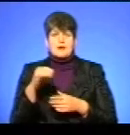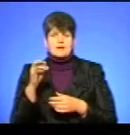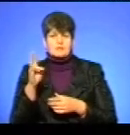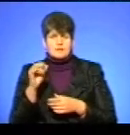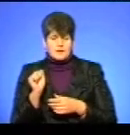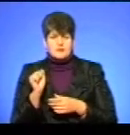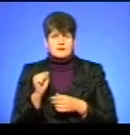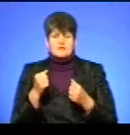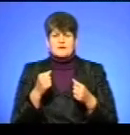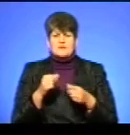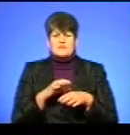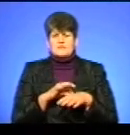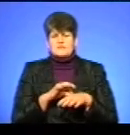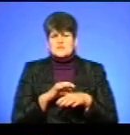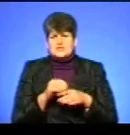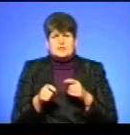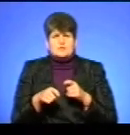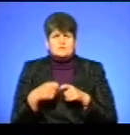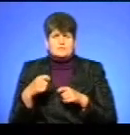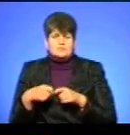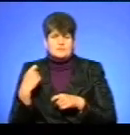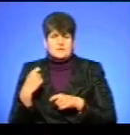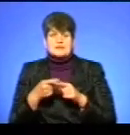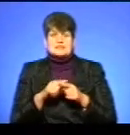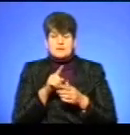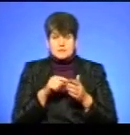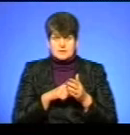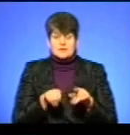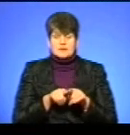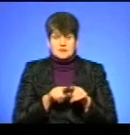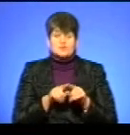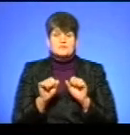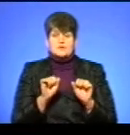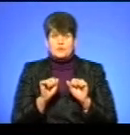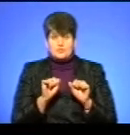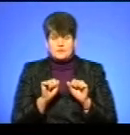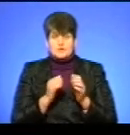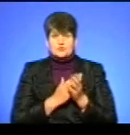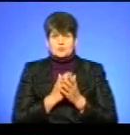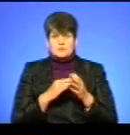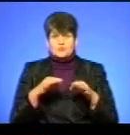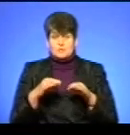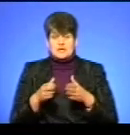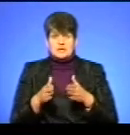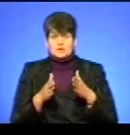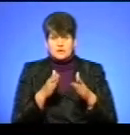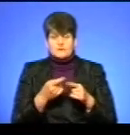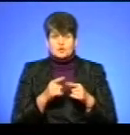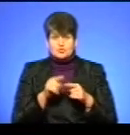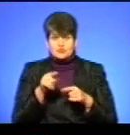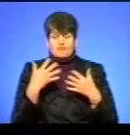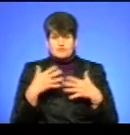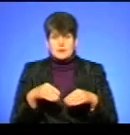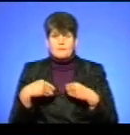фізичних якихось ушкоджень. На це питання також отреагували служби автомобільних доріг, відносно цього вже